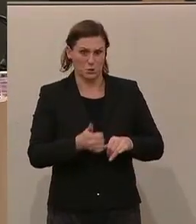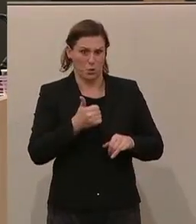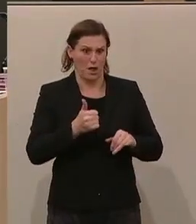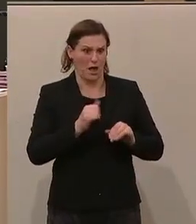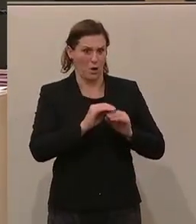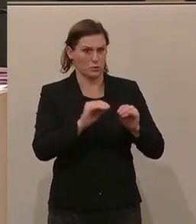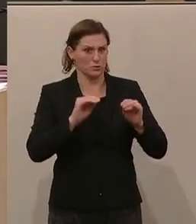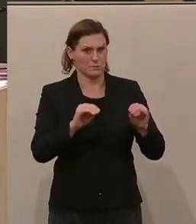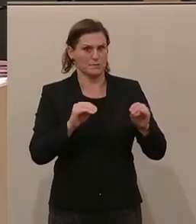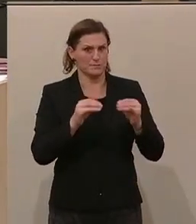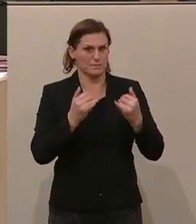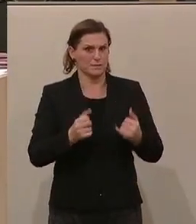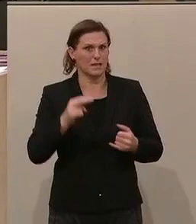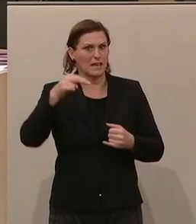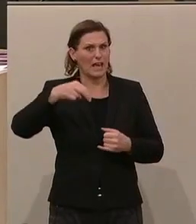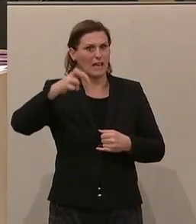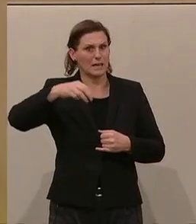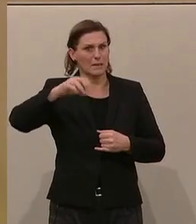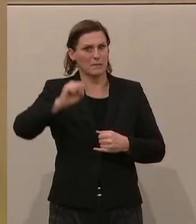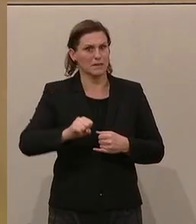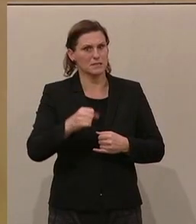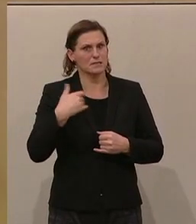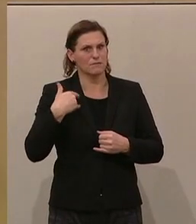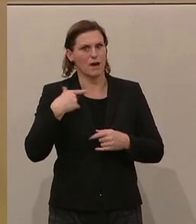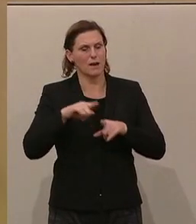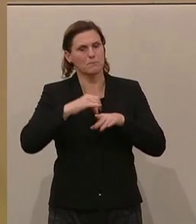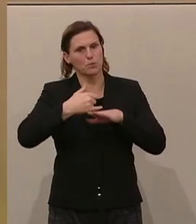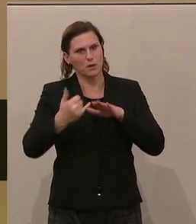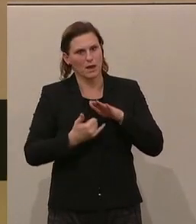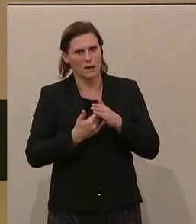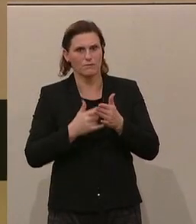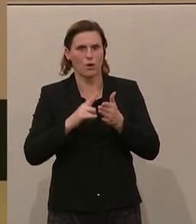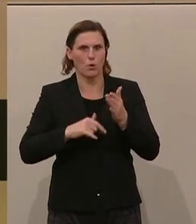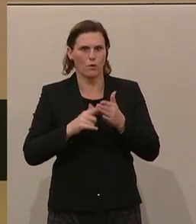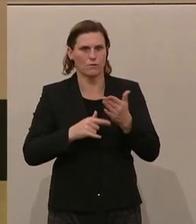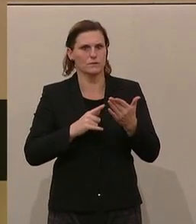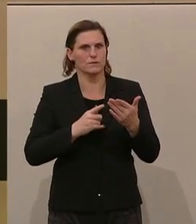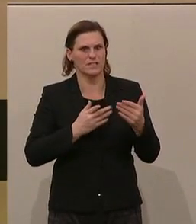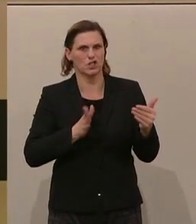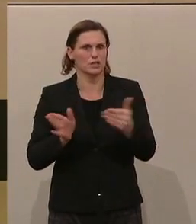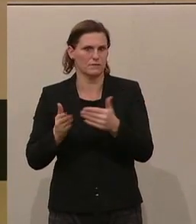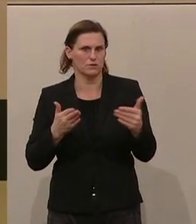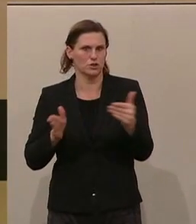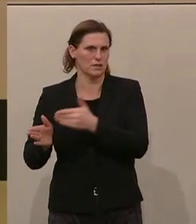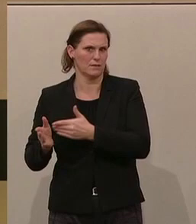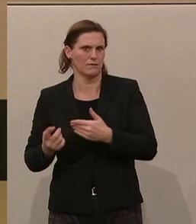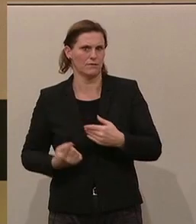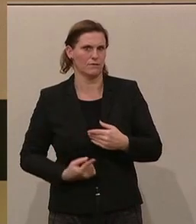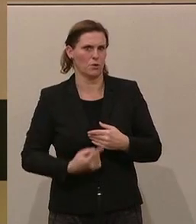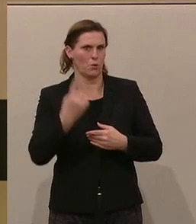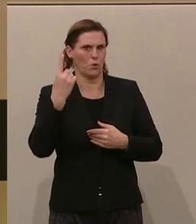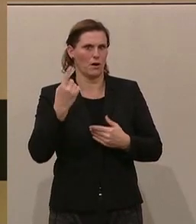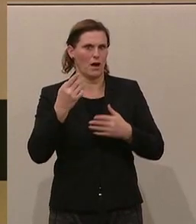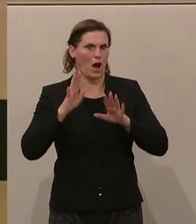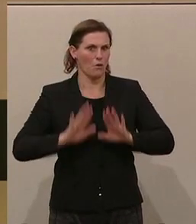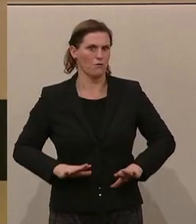in mehrfacher Hinsicht gescheitert, ist sie doch irgendwo ein Ideologieprojekt gewesen. Das hat uns auch der Rechnungshof bestätigt, dass bei immer höherer werdendem Mittelaufwand immer